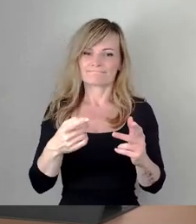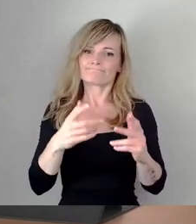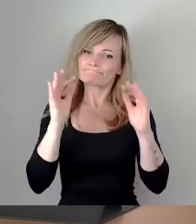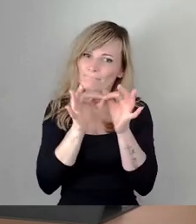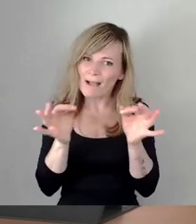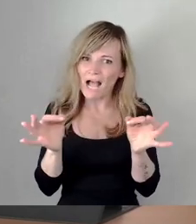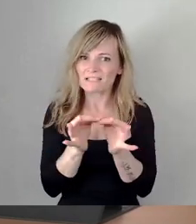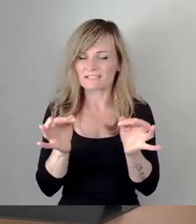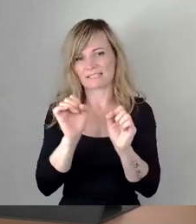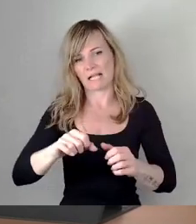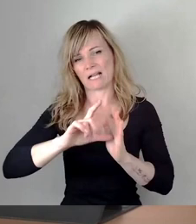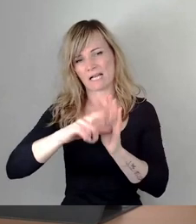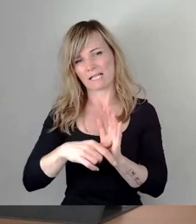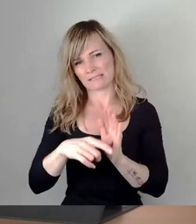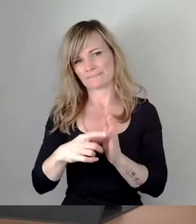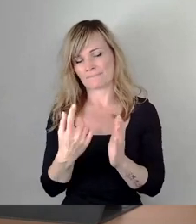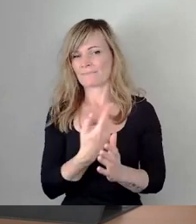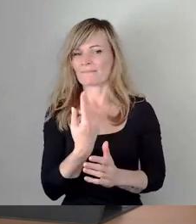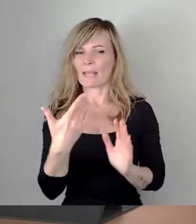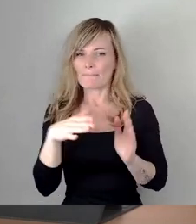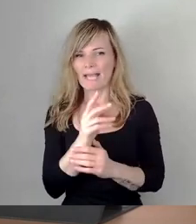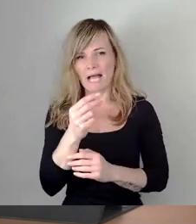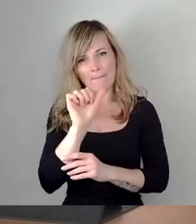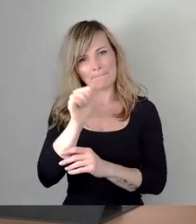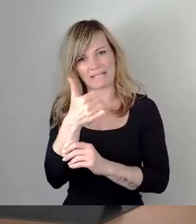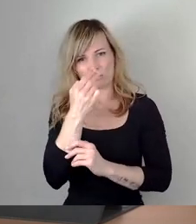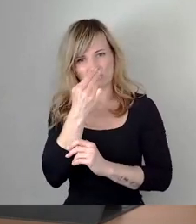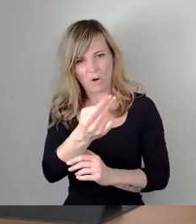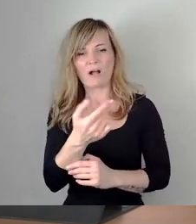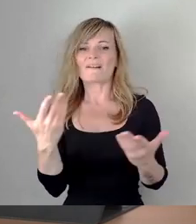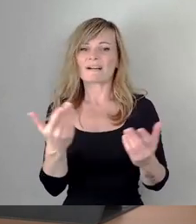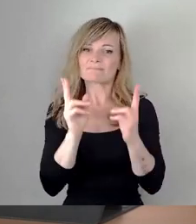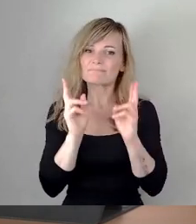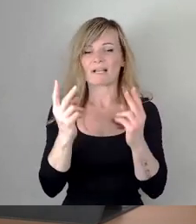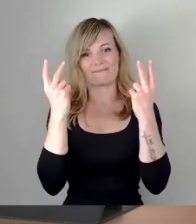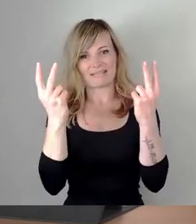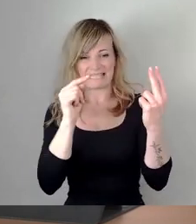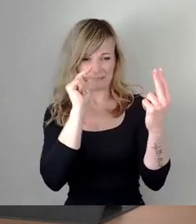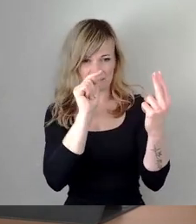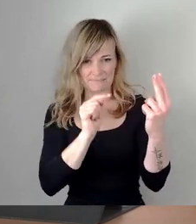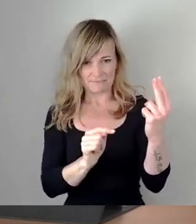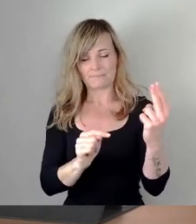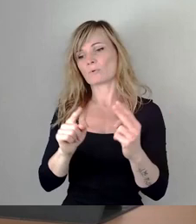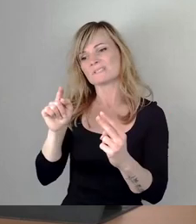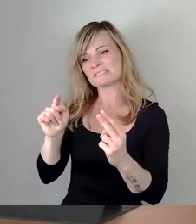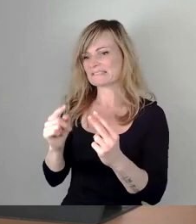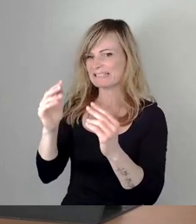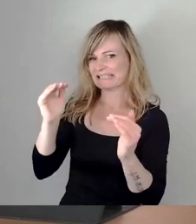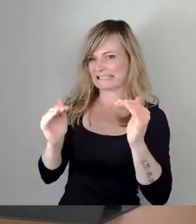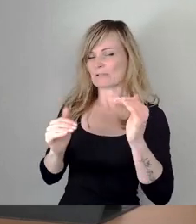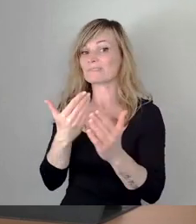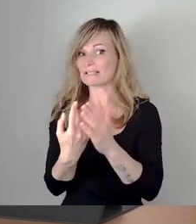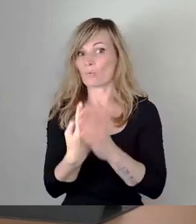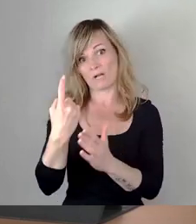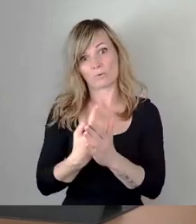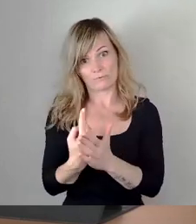viel deutlichere Prioritätensetzung vornehmen. Und das wird die Herausforderung sein. Jetzt konkret auf dem Punkt,